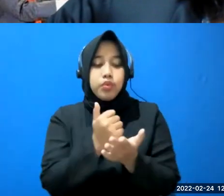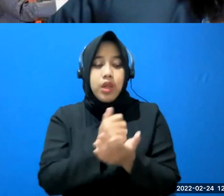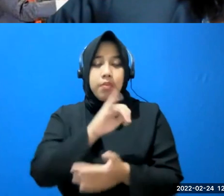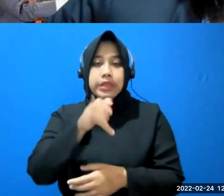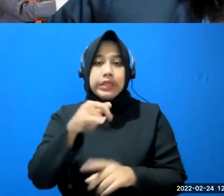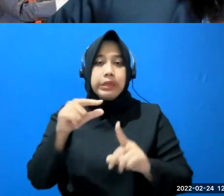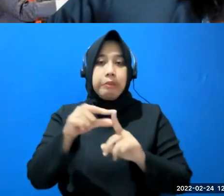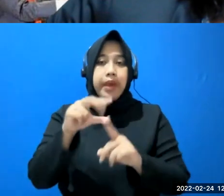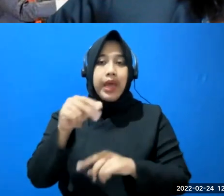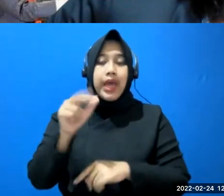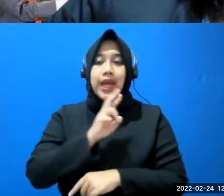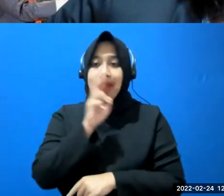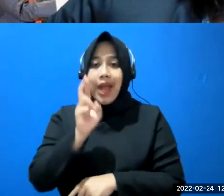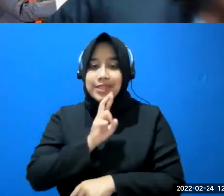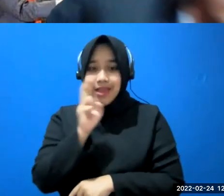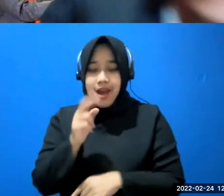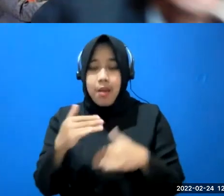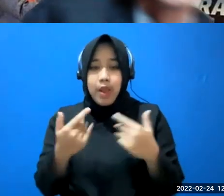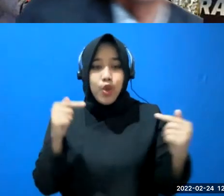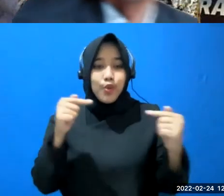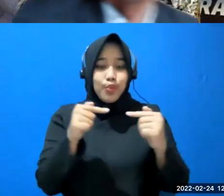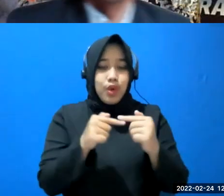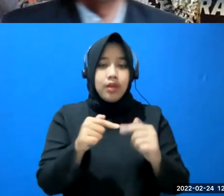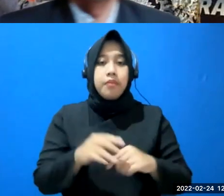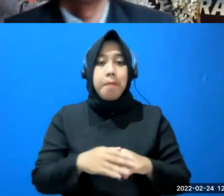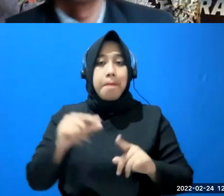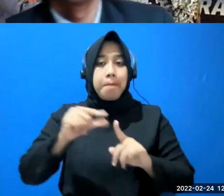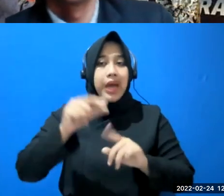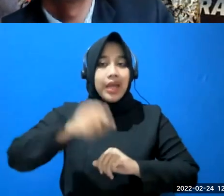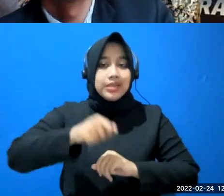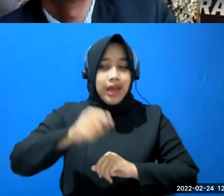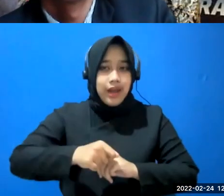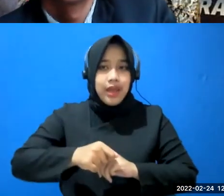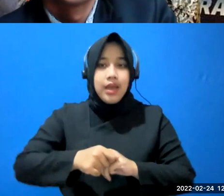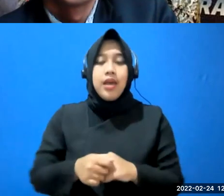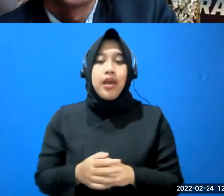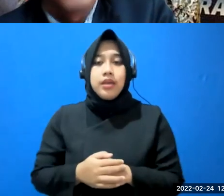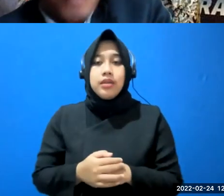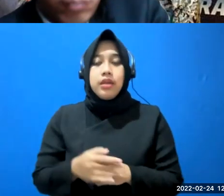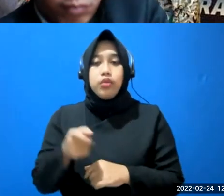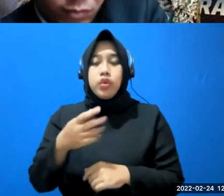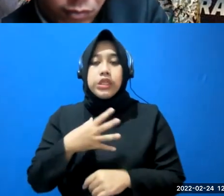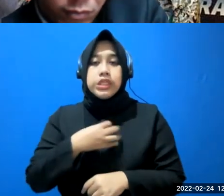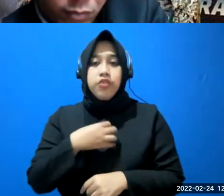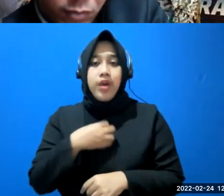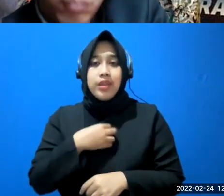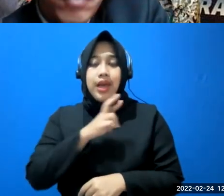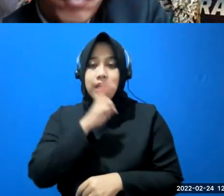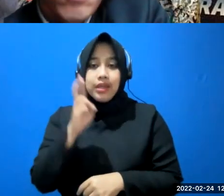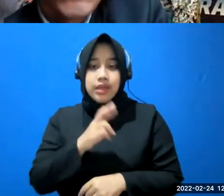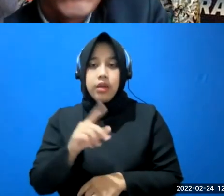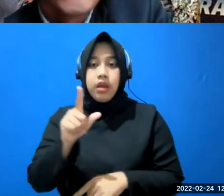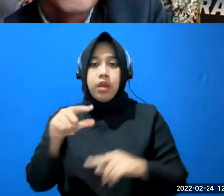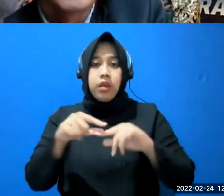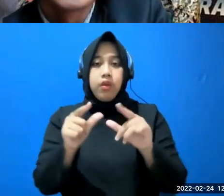kerahsiaan apalagi hubungan lawyer sama klien itu sifatnya juga rahasia lawyer dan klien itu